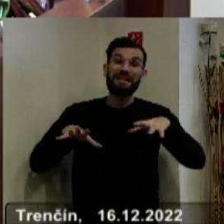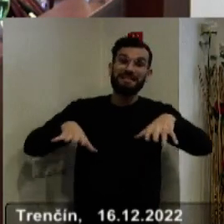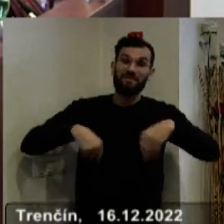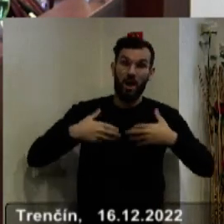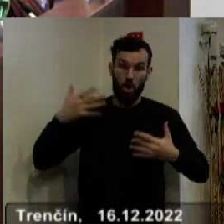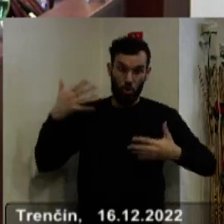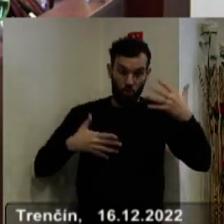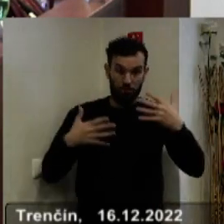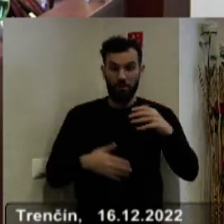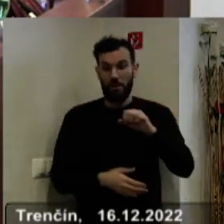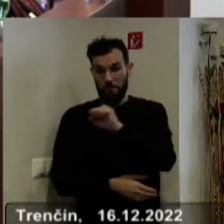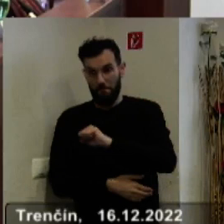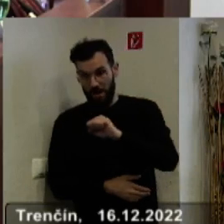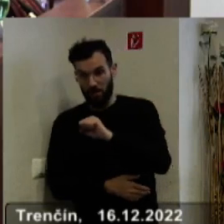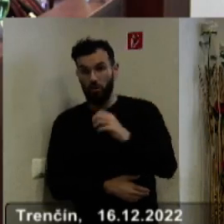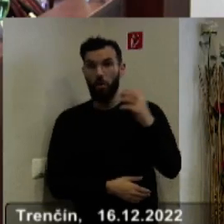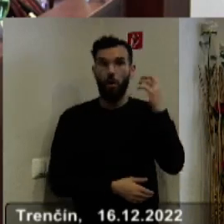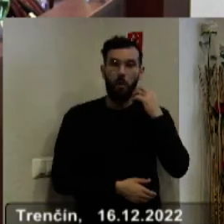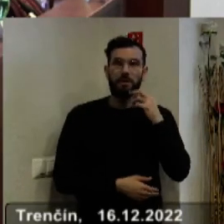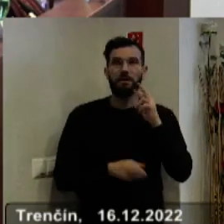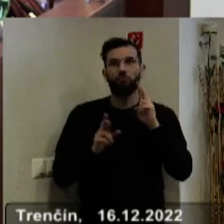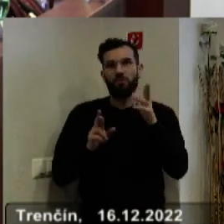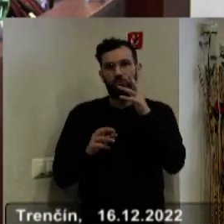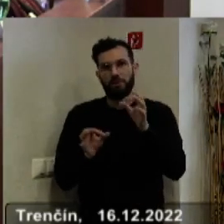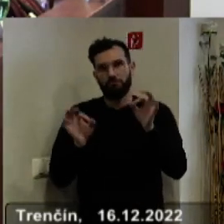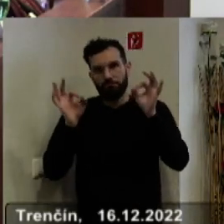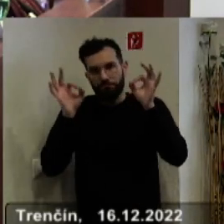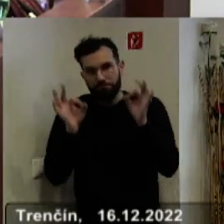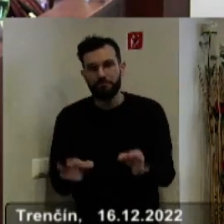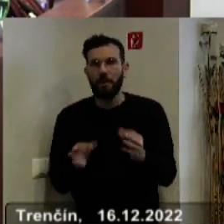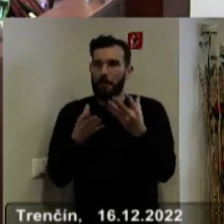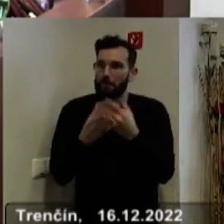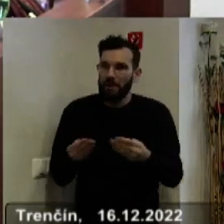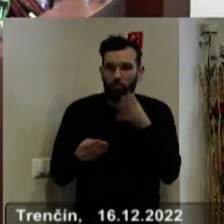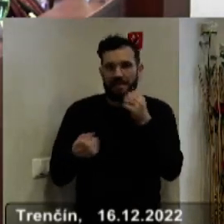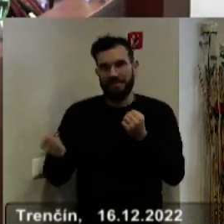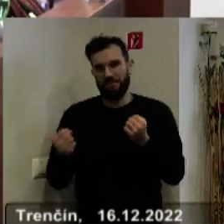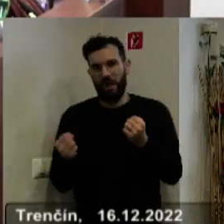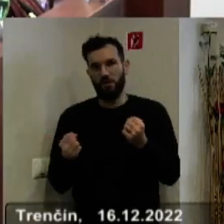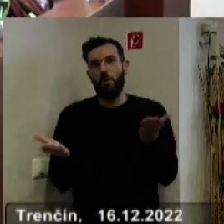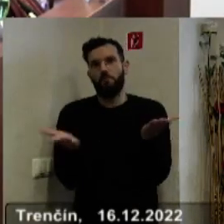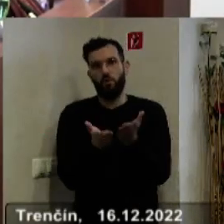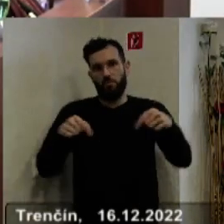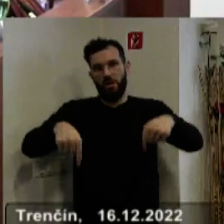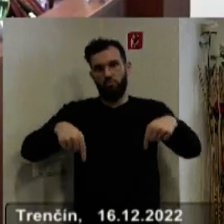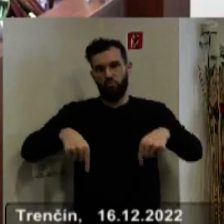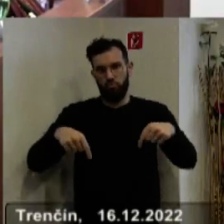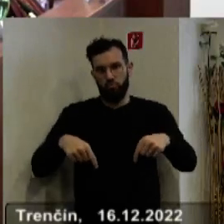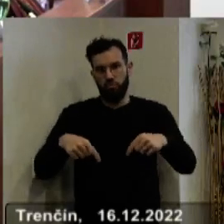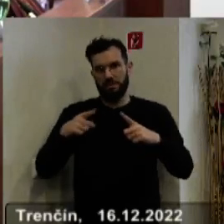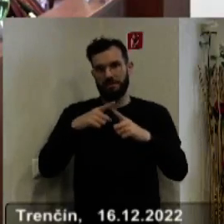rozpočtu v obciach a mestách bola opäť tak pokojná, ako je príjemná, pokojná na dnešnom zasadnutí